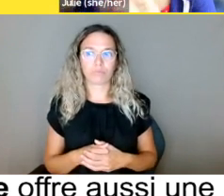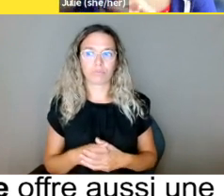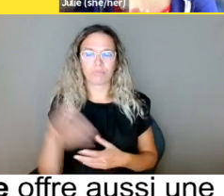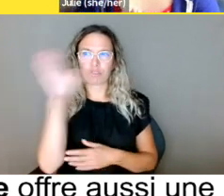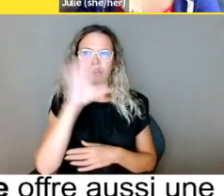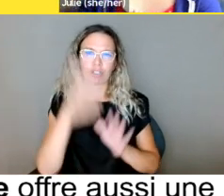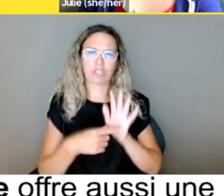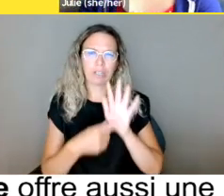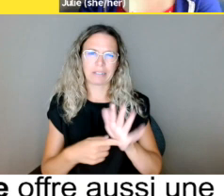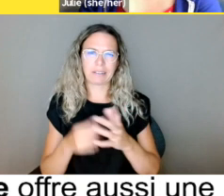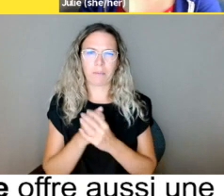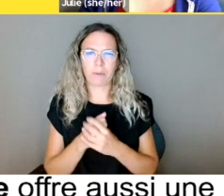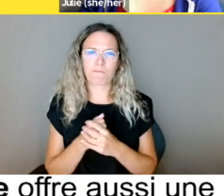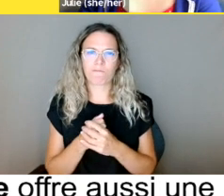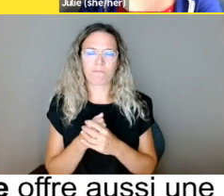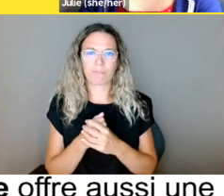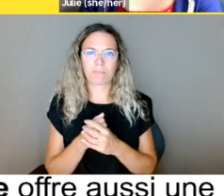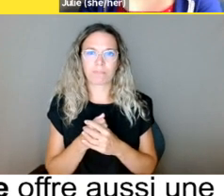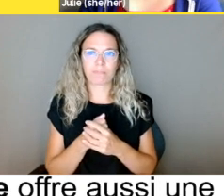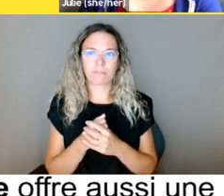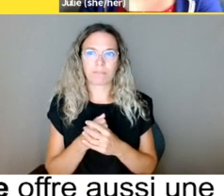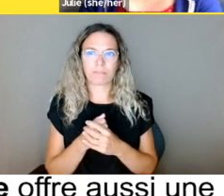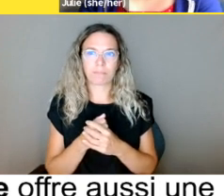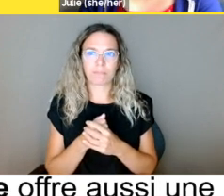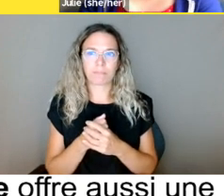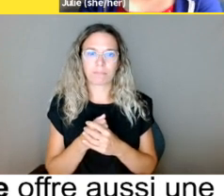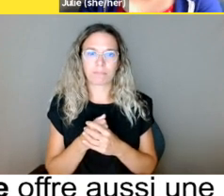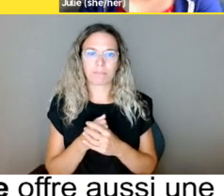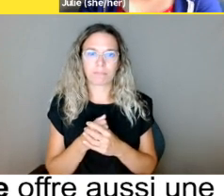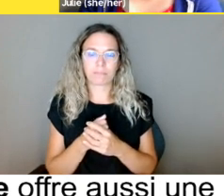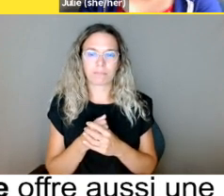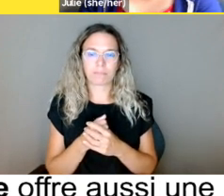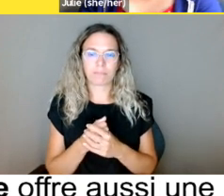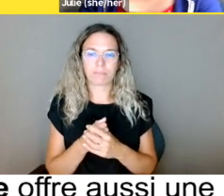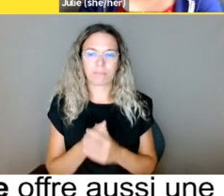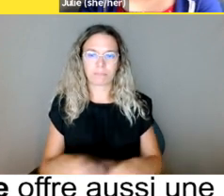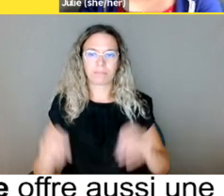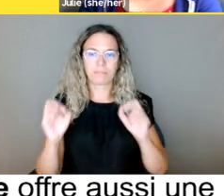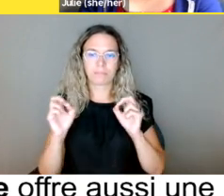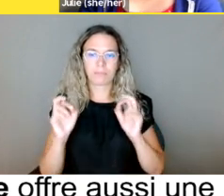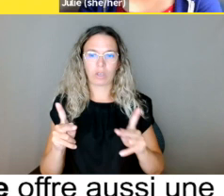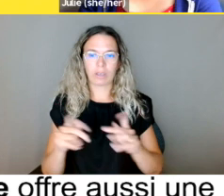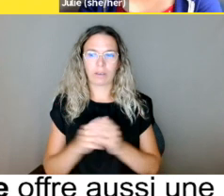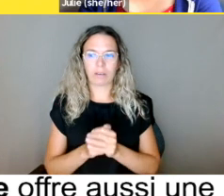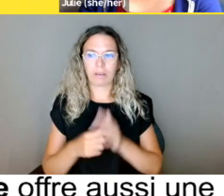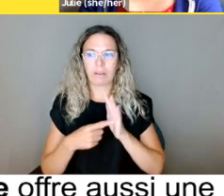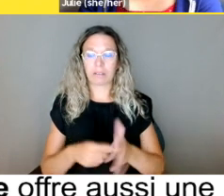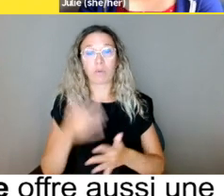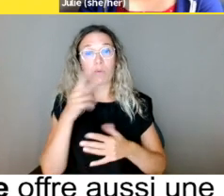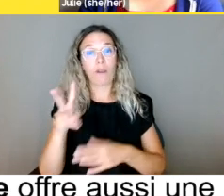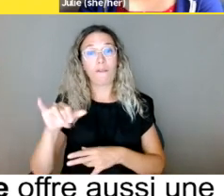mettons, j'essaie d'avoir un exemple.